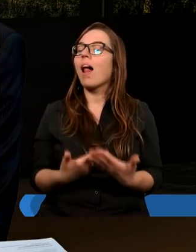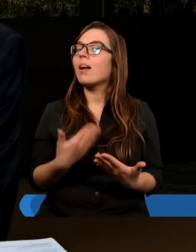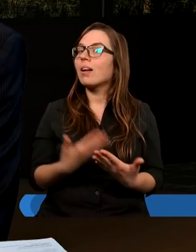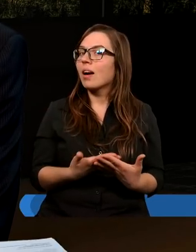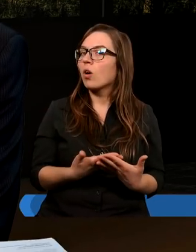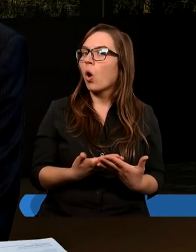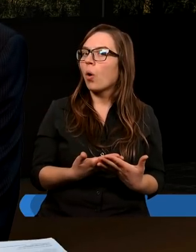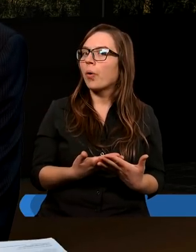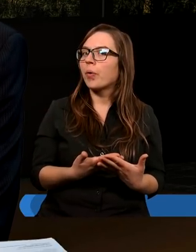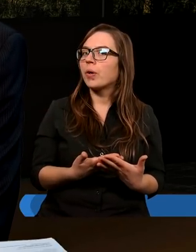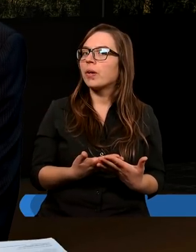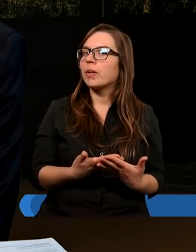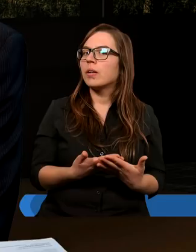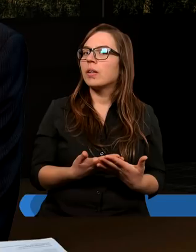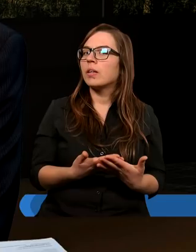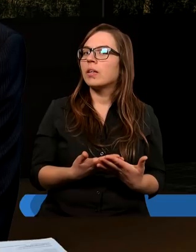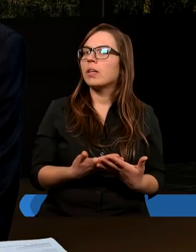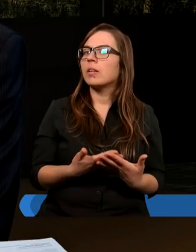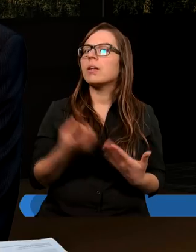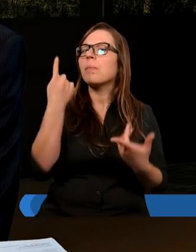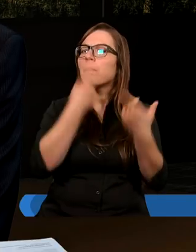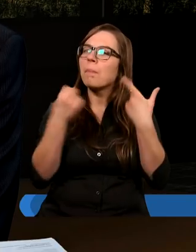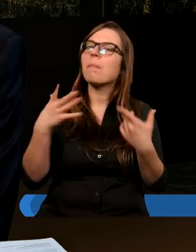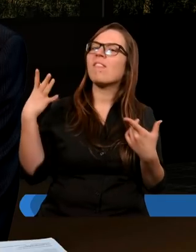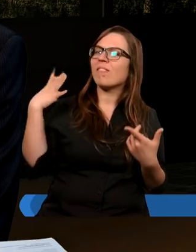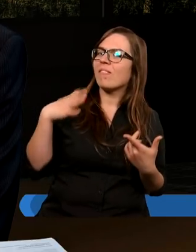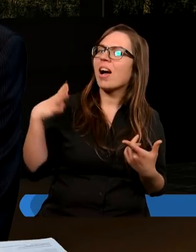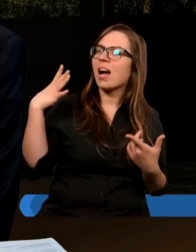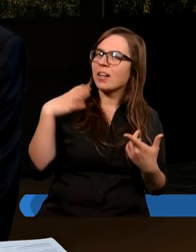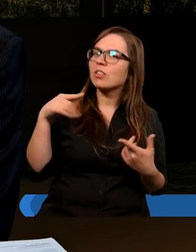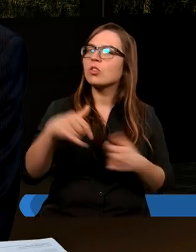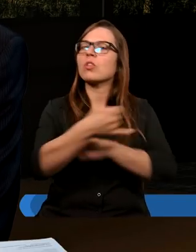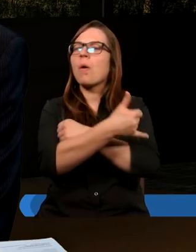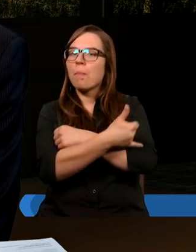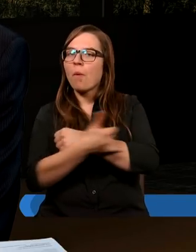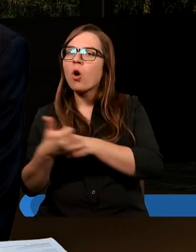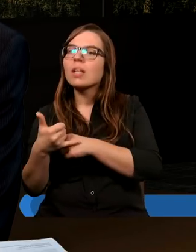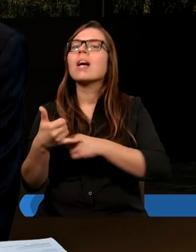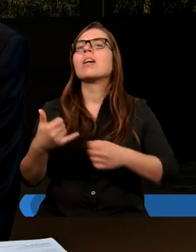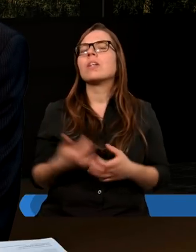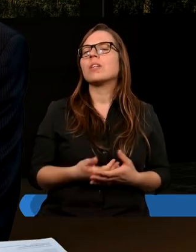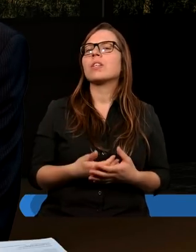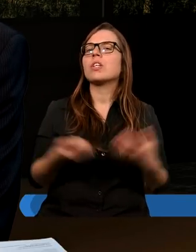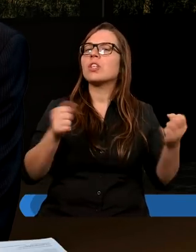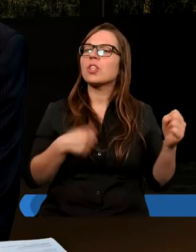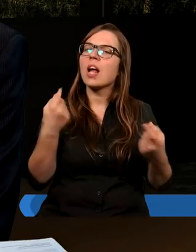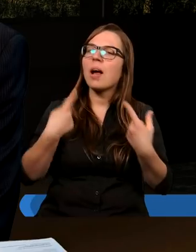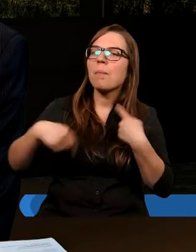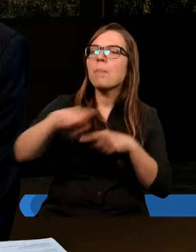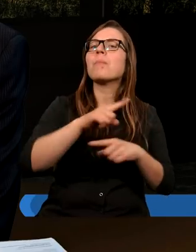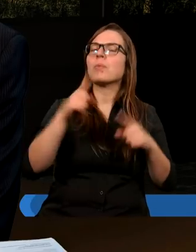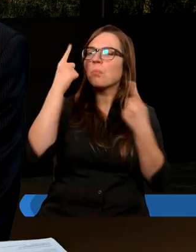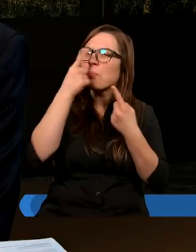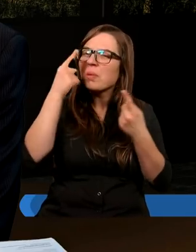myślę, że warto to podkreślić, żebyśmy zdali sobie